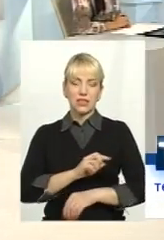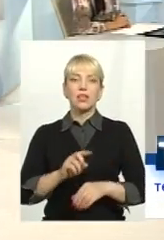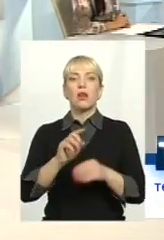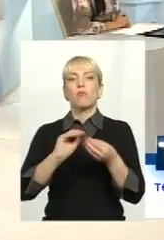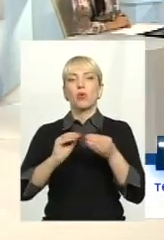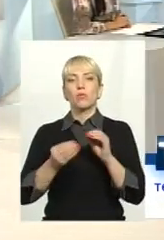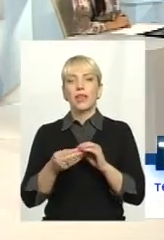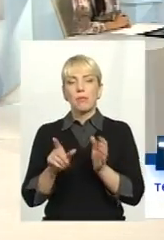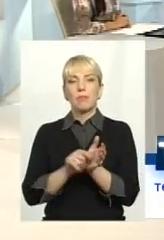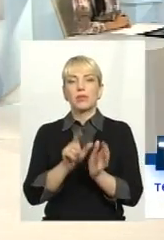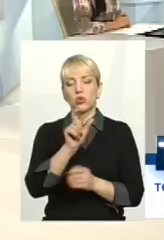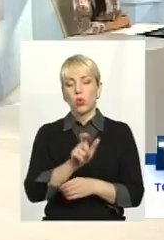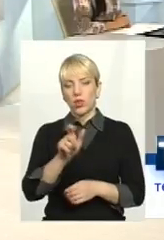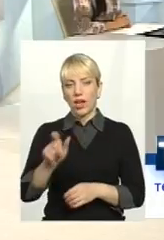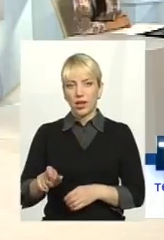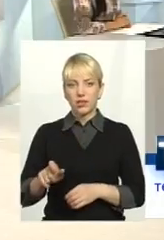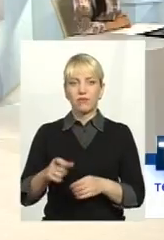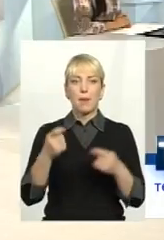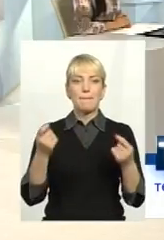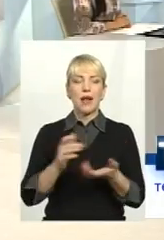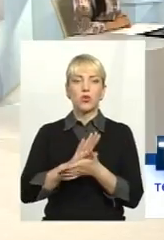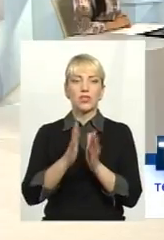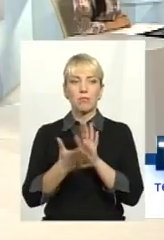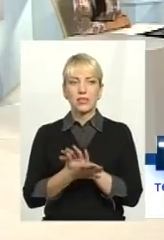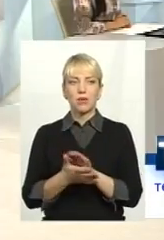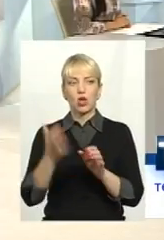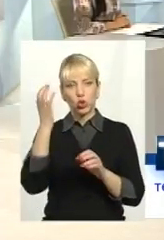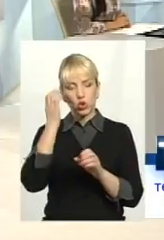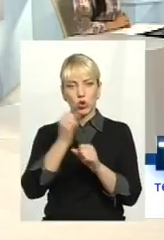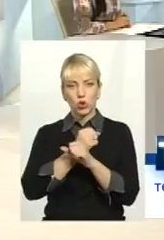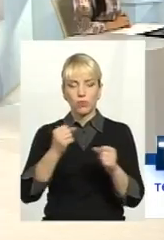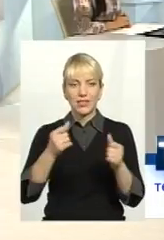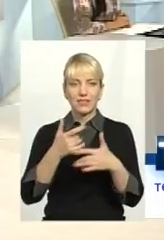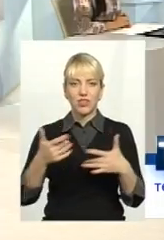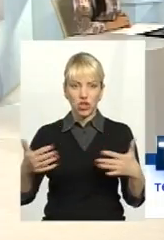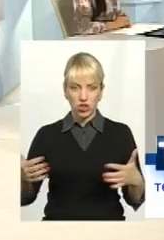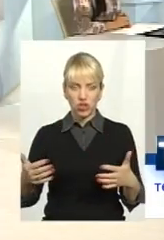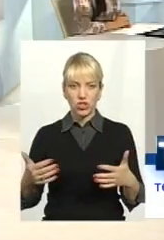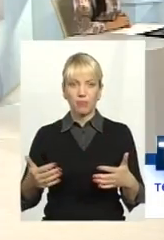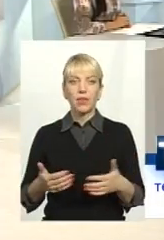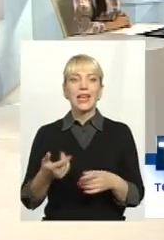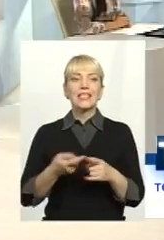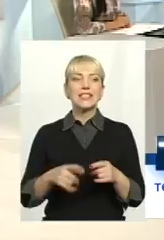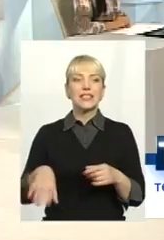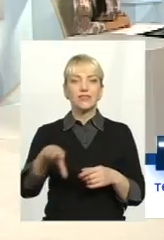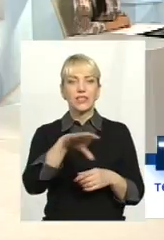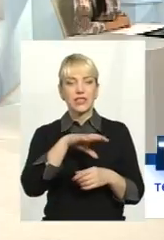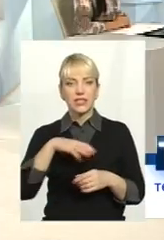проблеми пенсіонерів, малозабезпечених, чергнобиців і таке інше. Ці всі